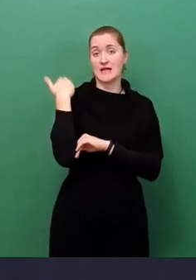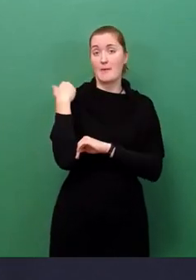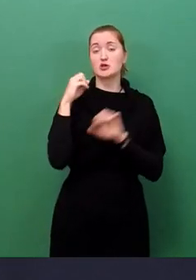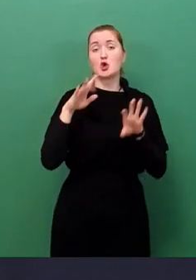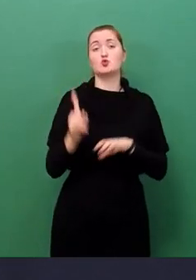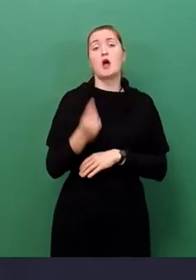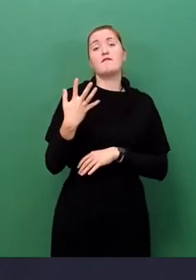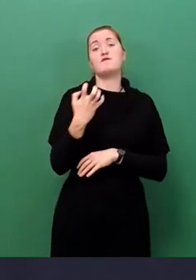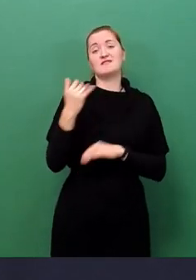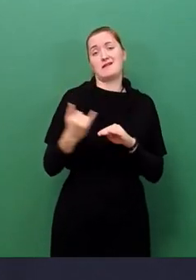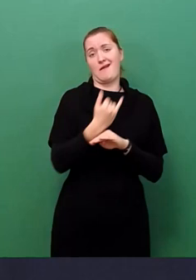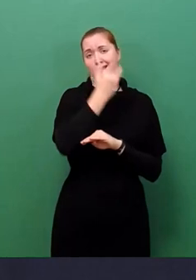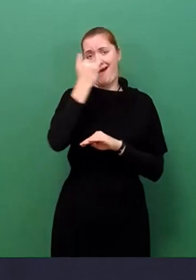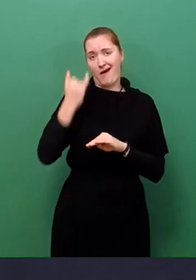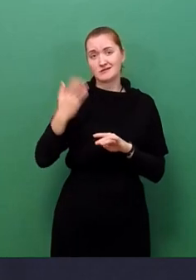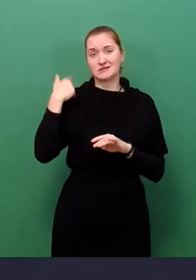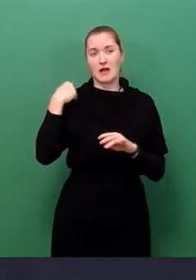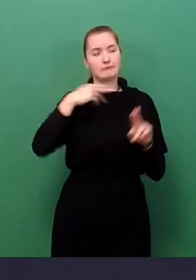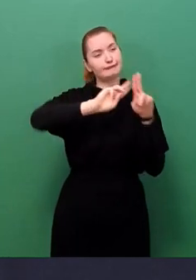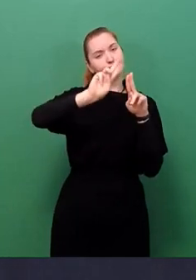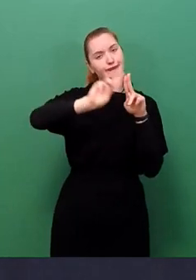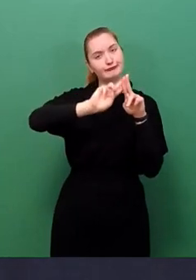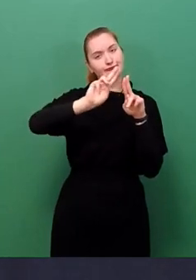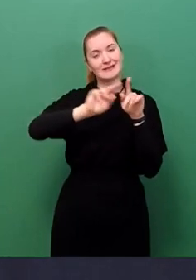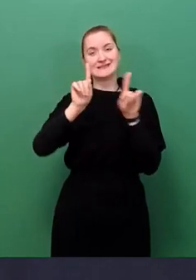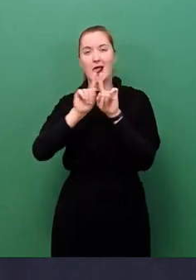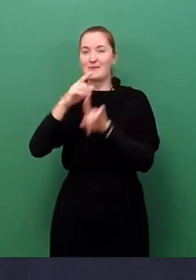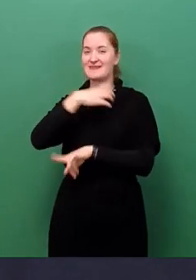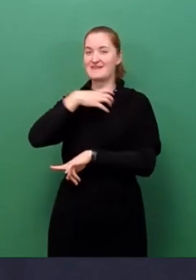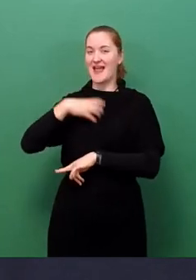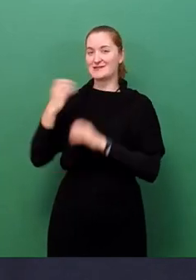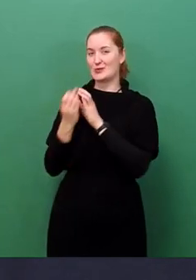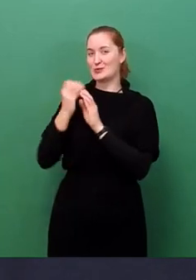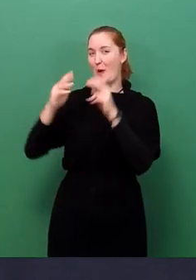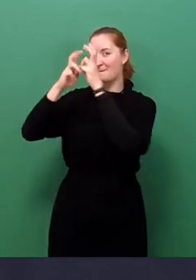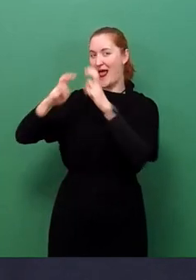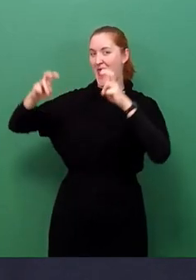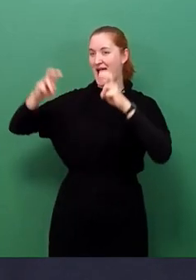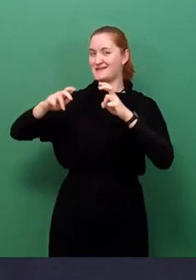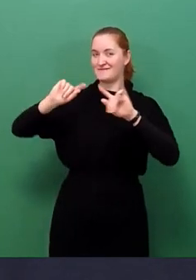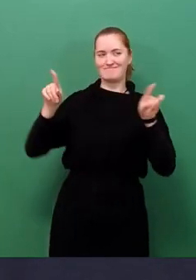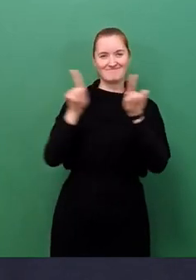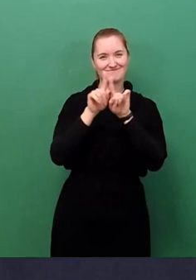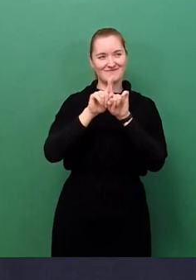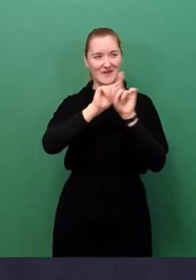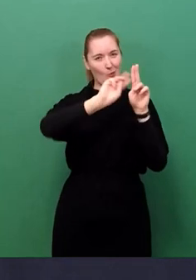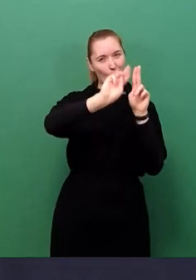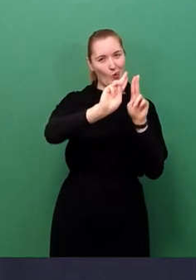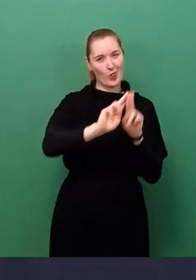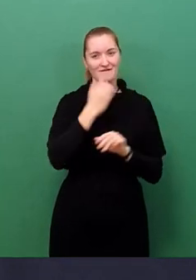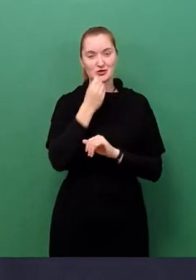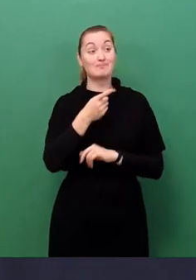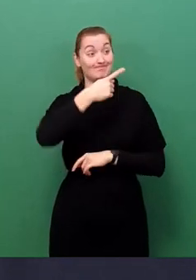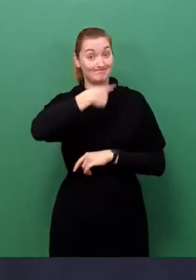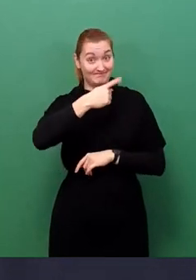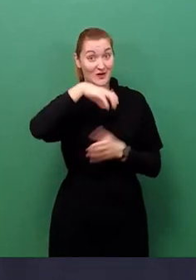Sanierung des Kulturpalastes hier in Dresden orientiert. Die Stadt Ostrava und wir haben vereinbart, insbesondere bei